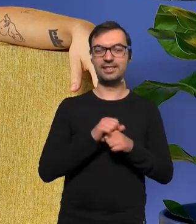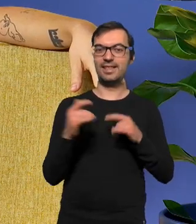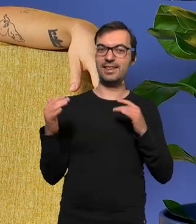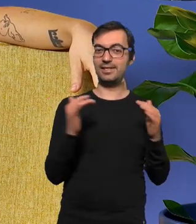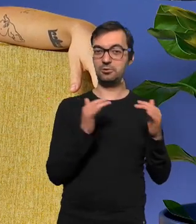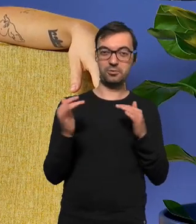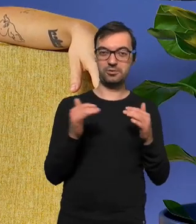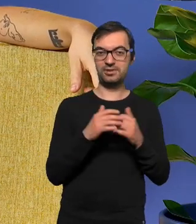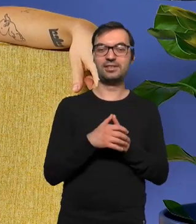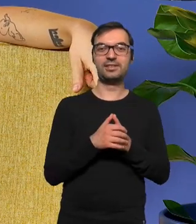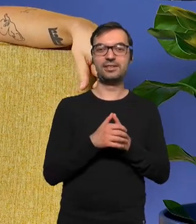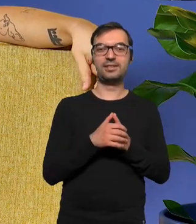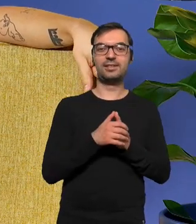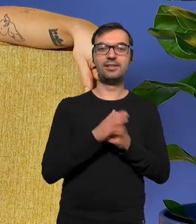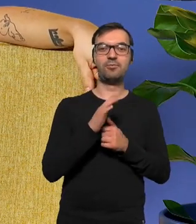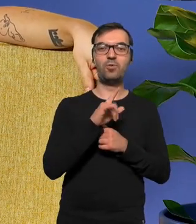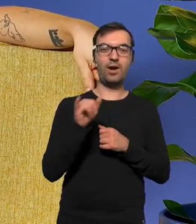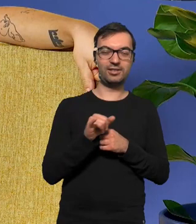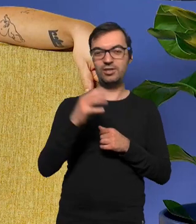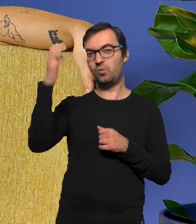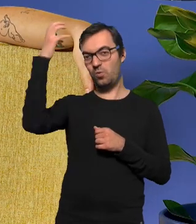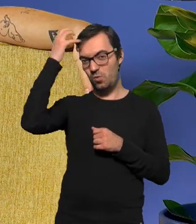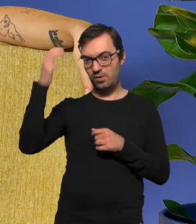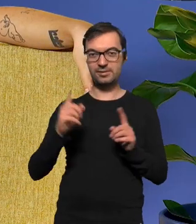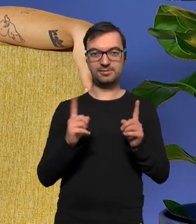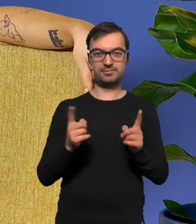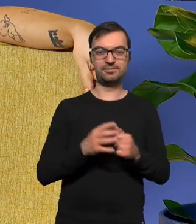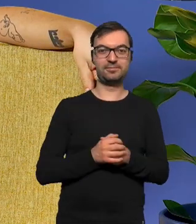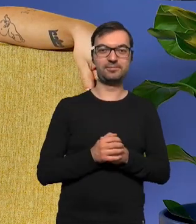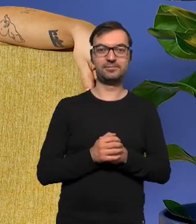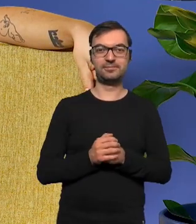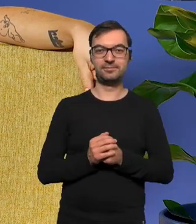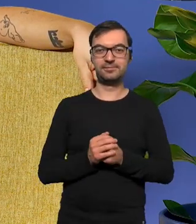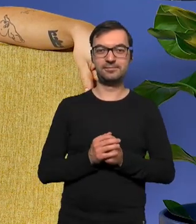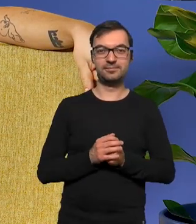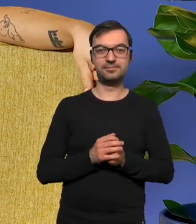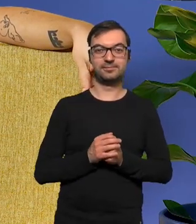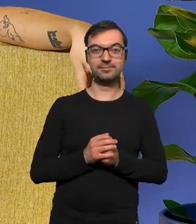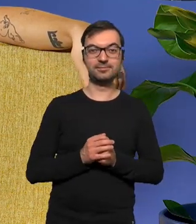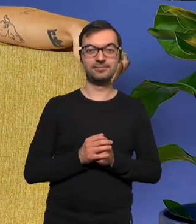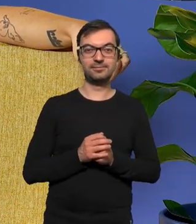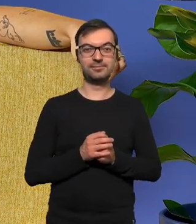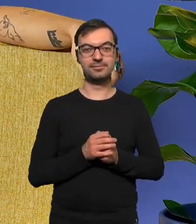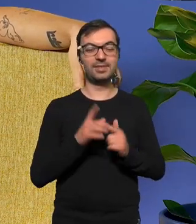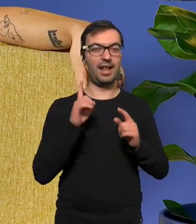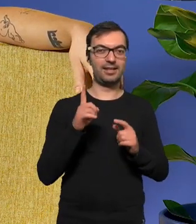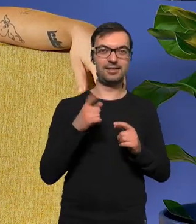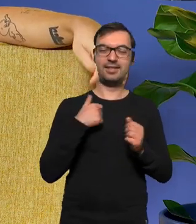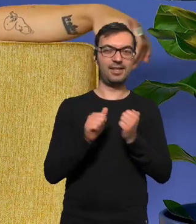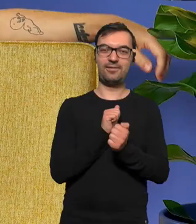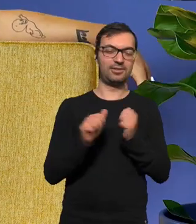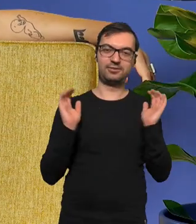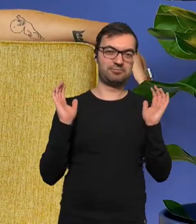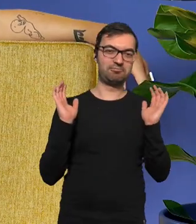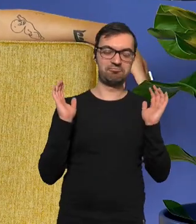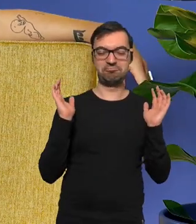między Błażejem a Królem ale no nie walczę z tym